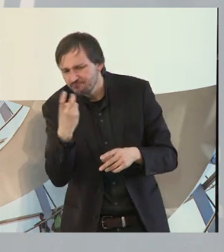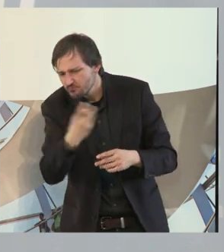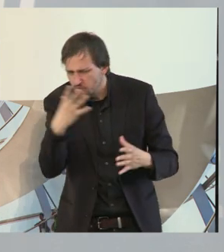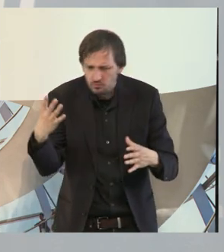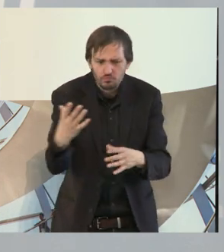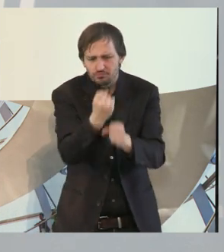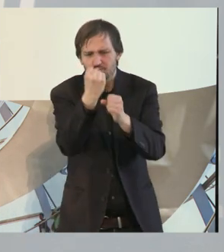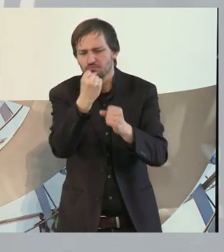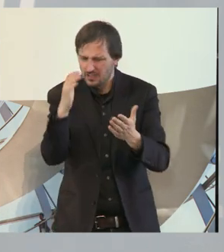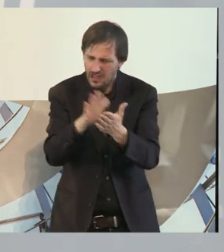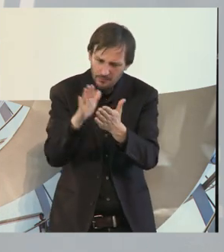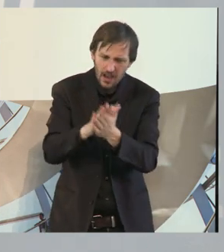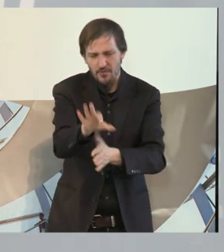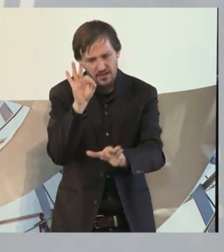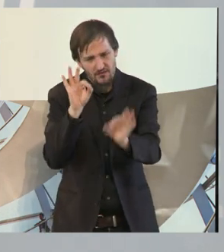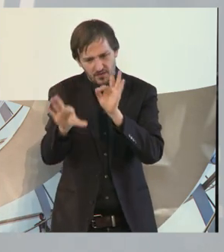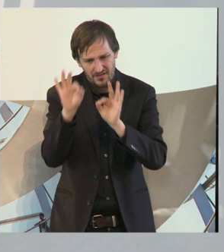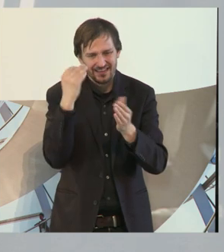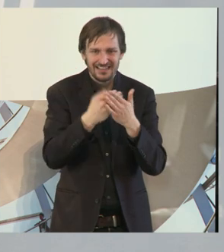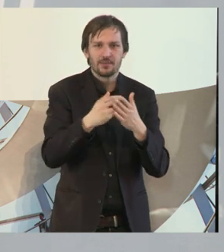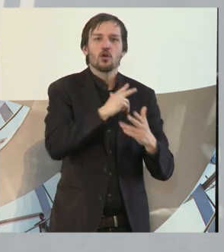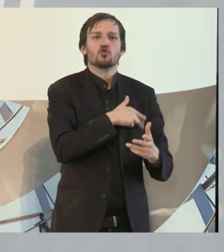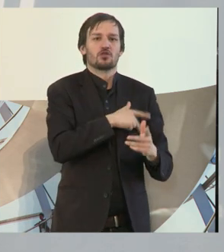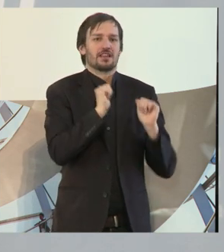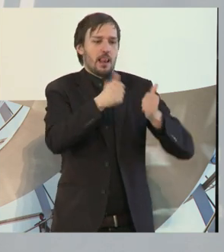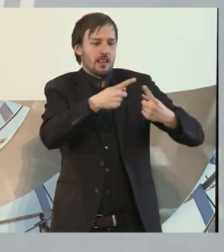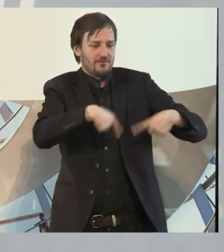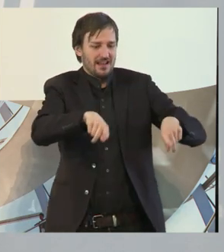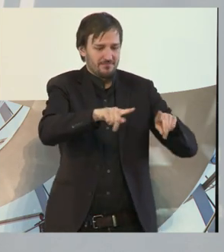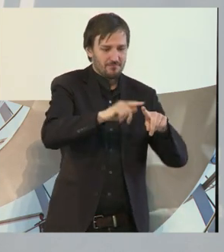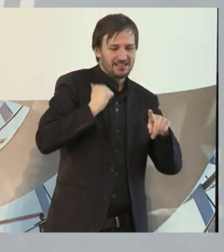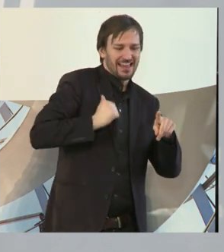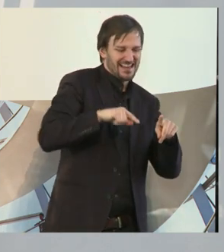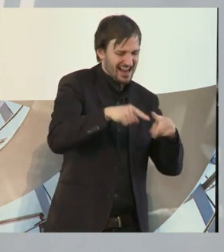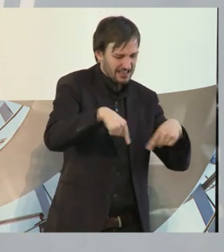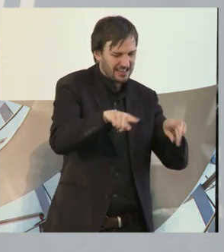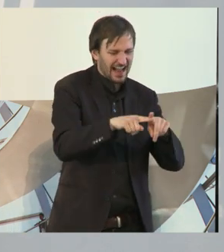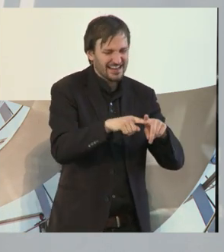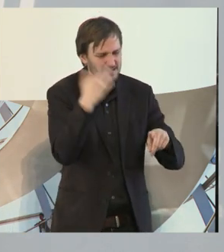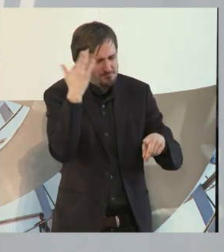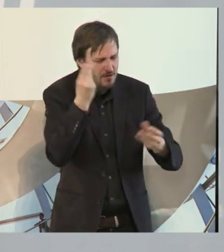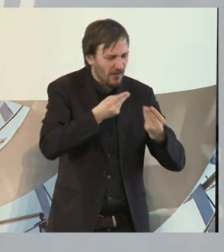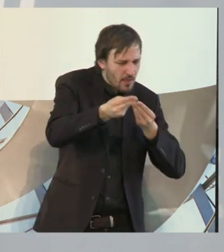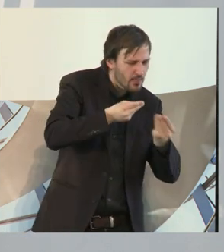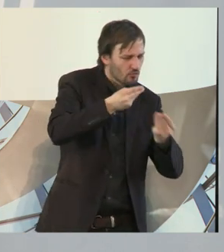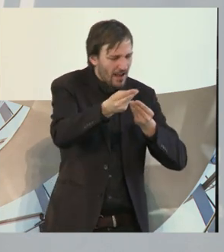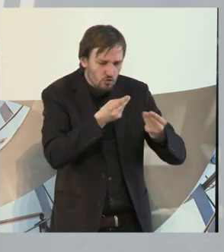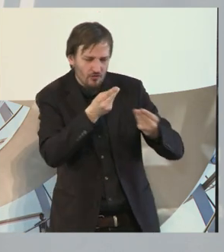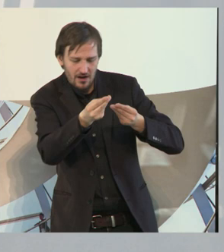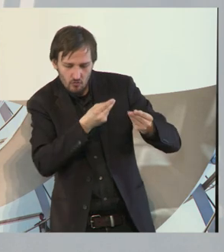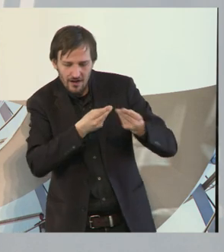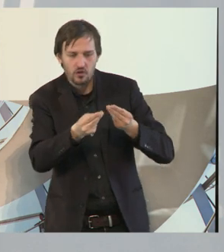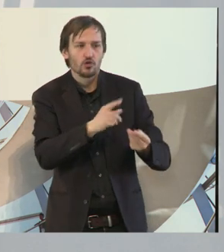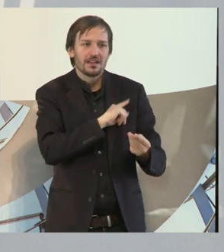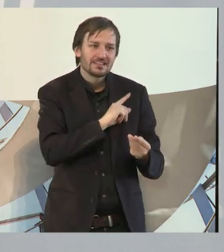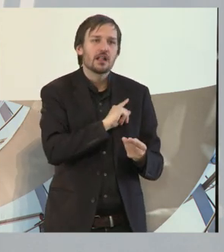Sozialhilfeträger, dem Kreis Viersen, eine Verhandlung geführt darüber, dass wir dann eben entsprechend budgetiert werden. Wir übernehmen dann allerdings